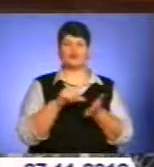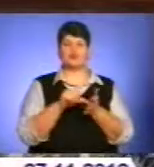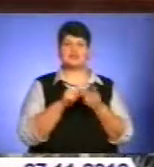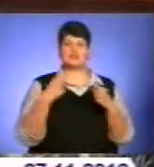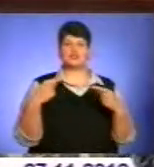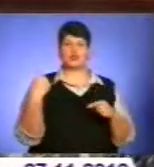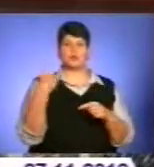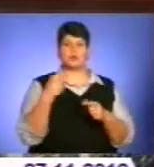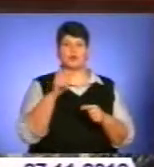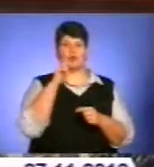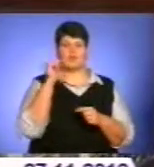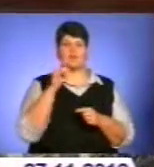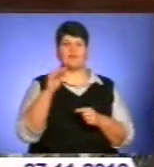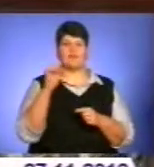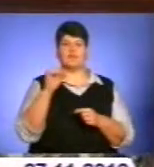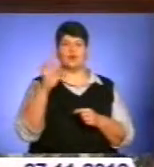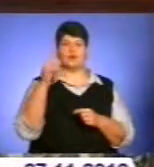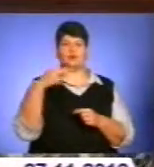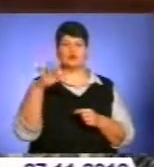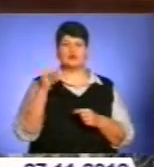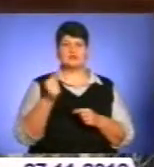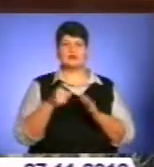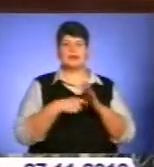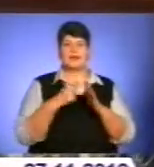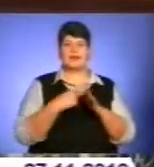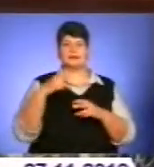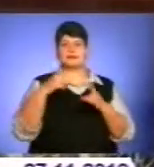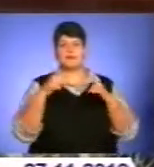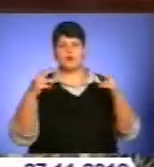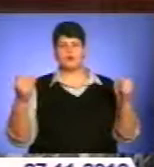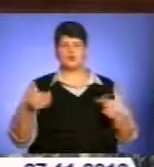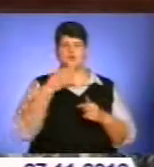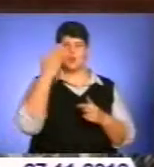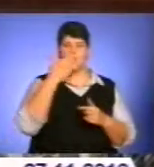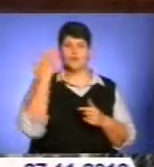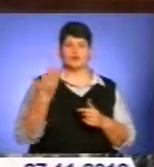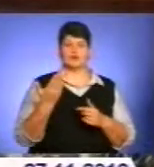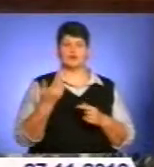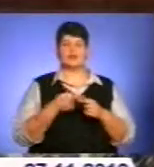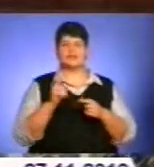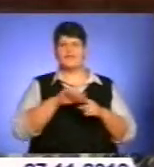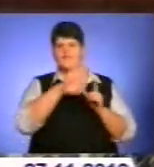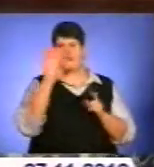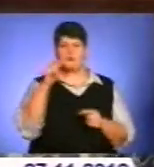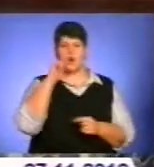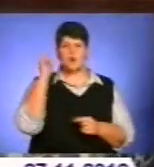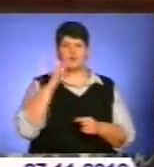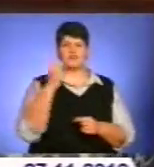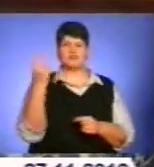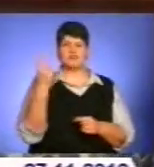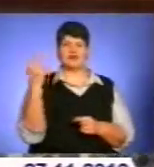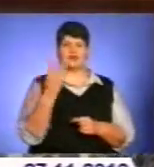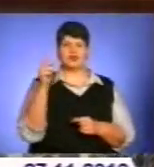України. Це є Фіодосія, Донецьк, Дніпропетровськ, Ужгород, майже вся-вся Україна по два-потрих